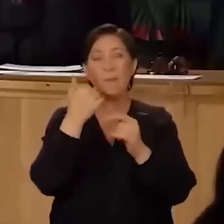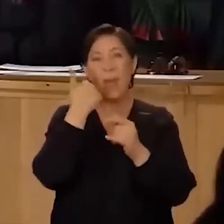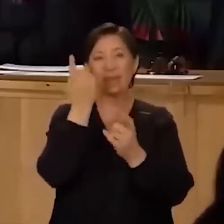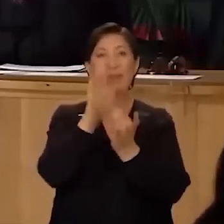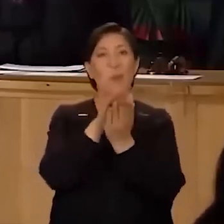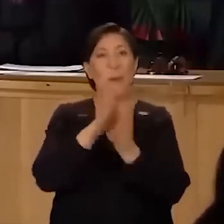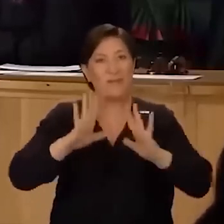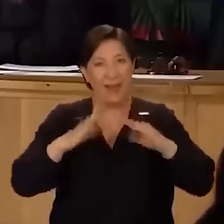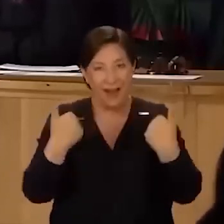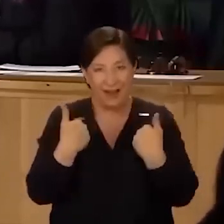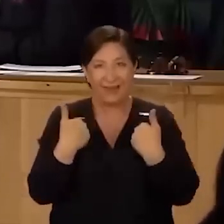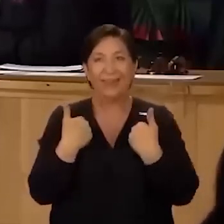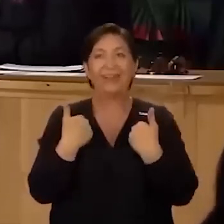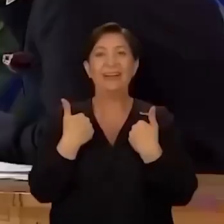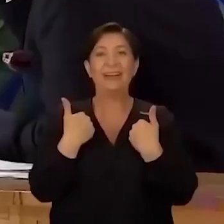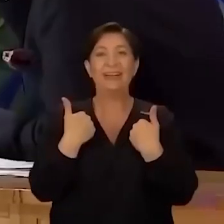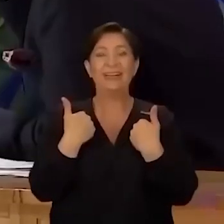Beyaz Baksır. Öyle mi? Evet.